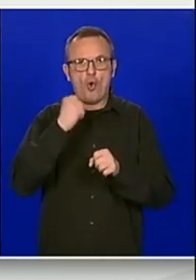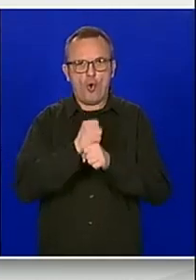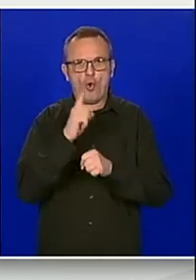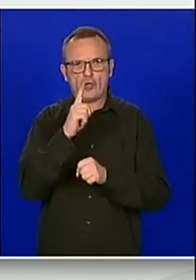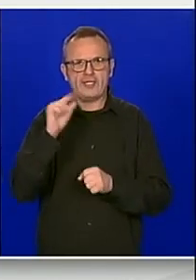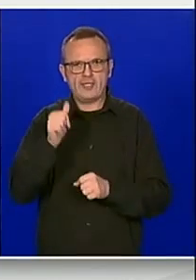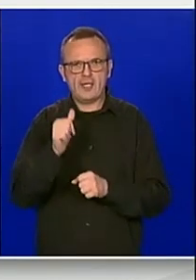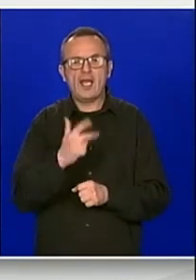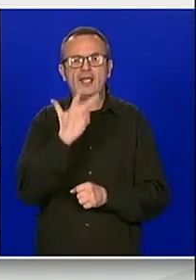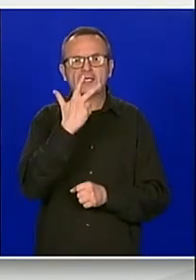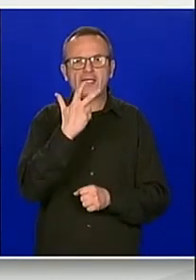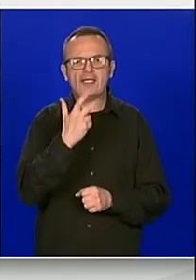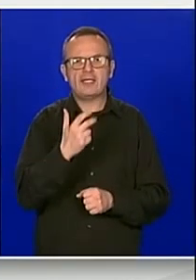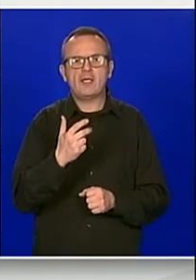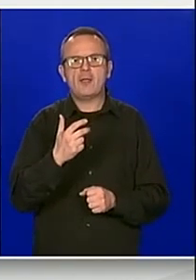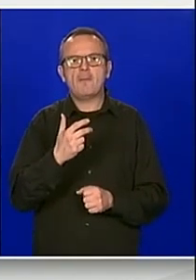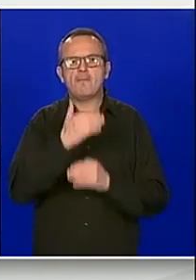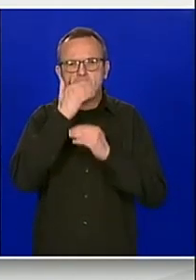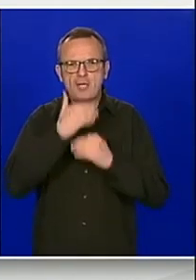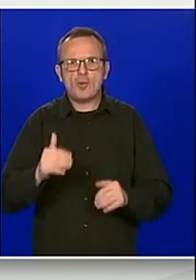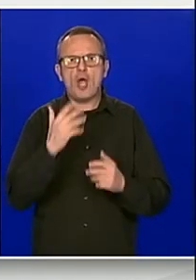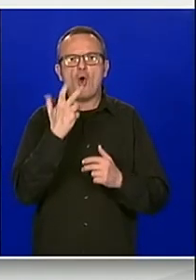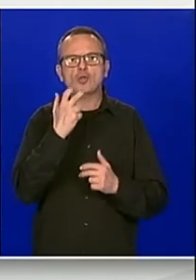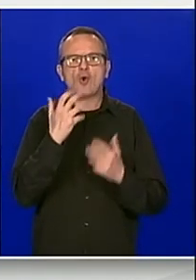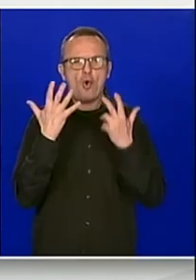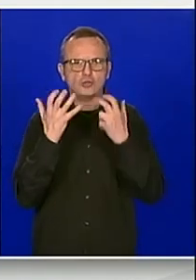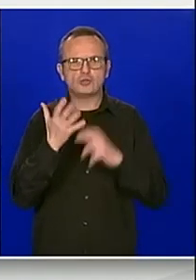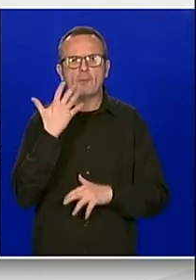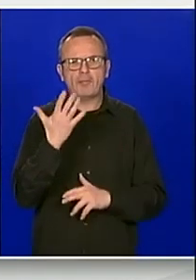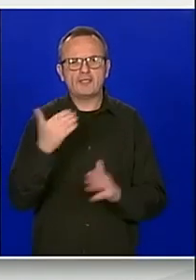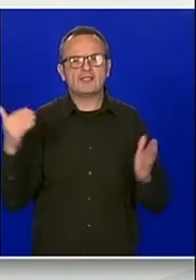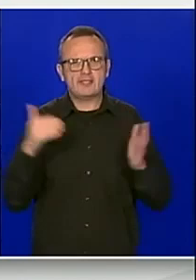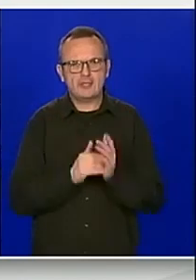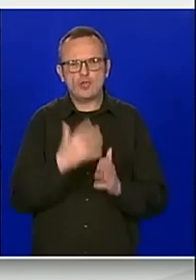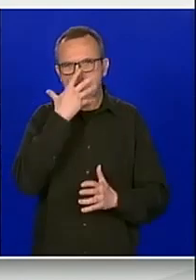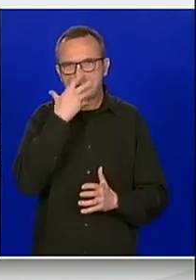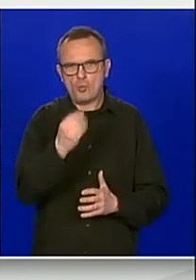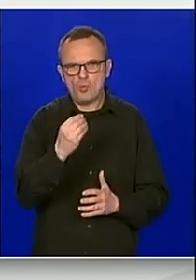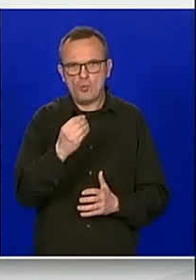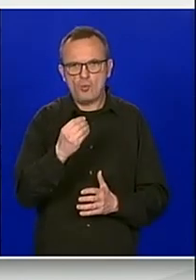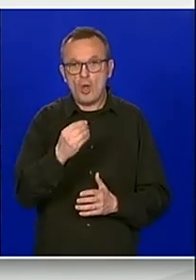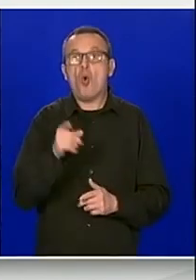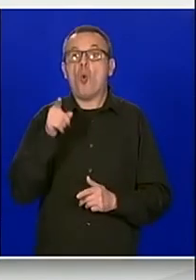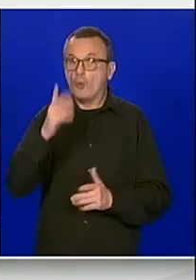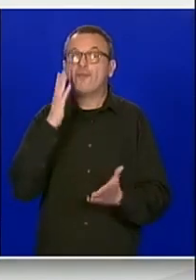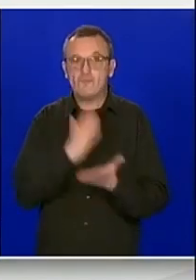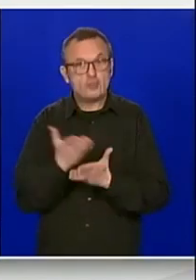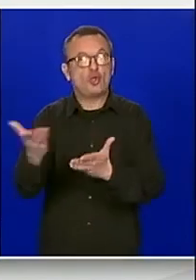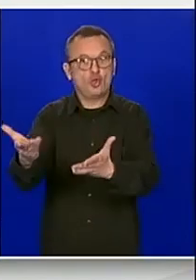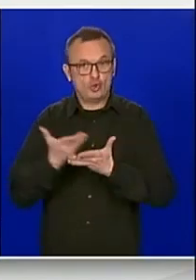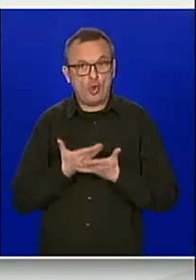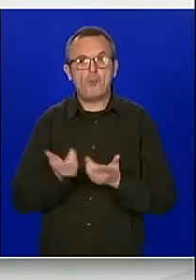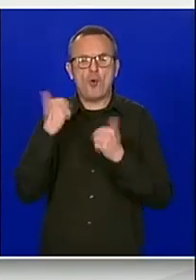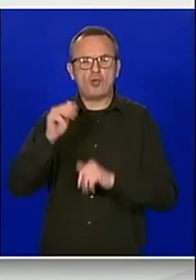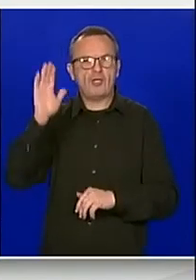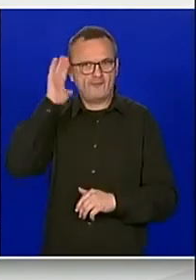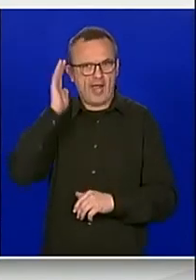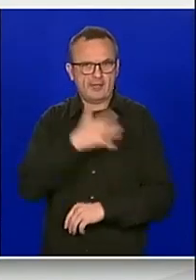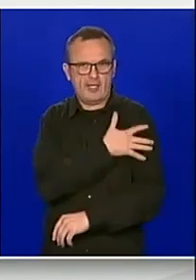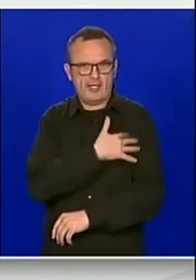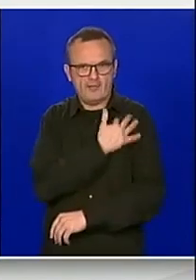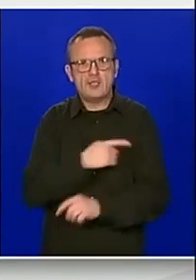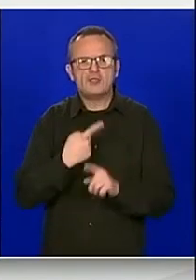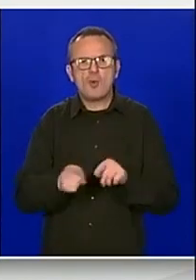banke, 3 miliona 850 tisuća kuna su već zapravo dobili, od Vlade Republike Hrvatske za